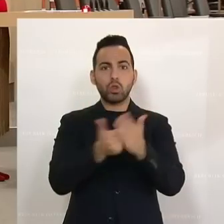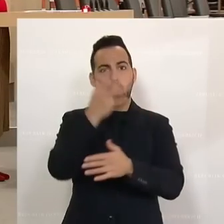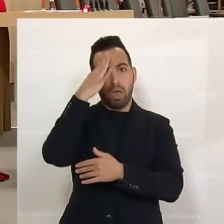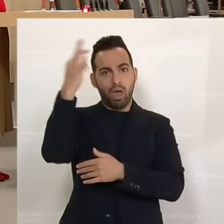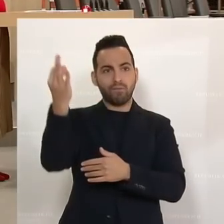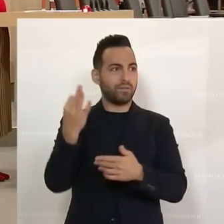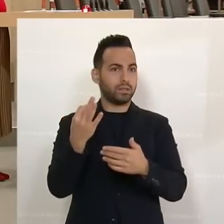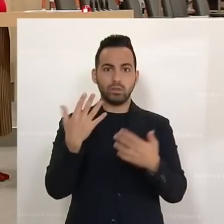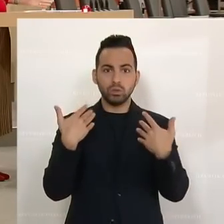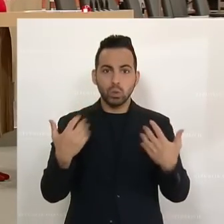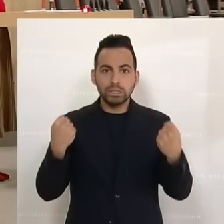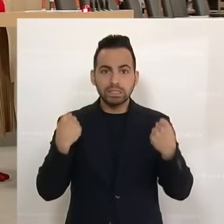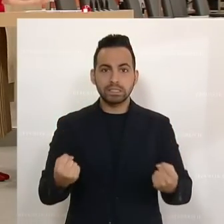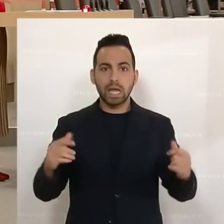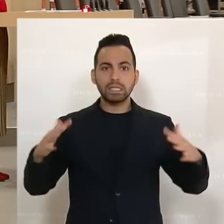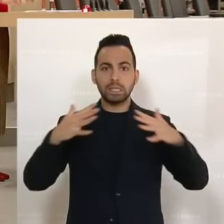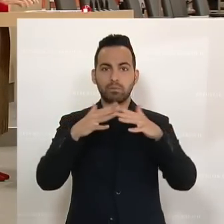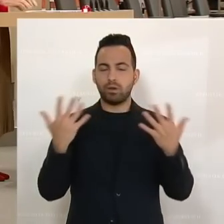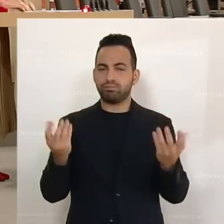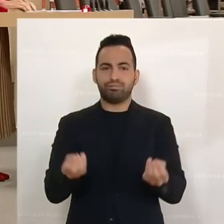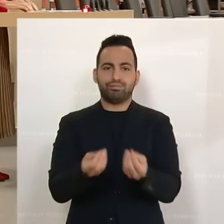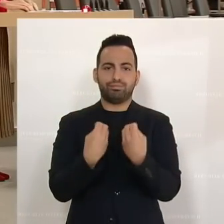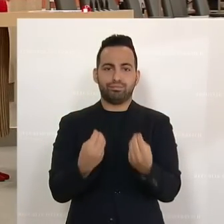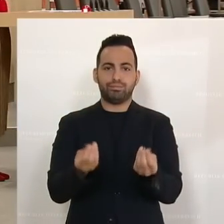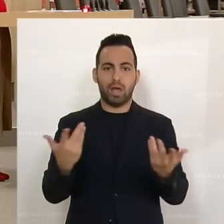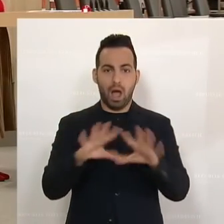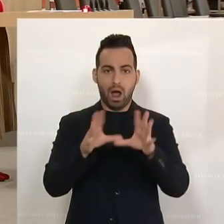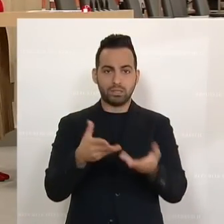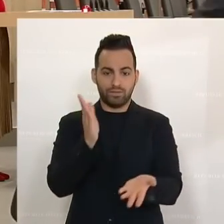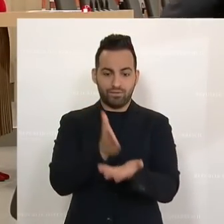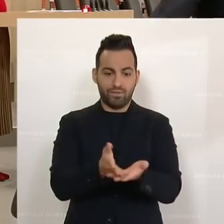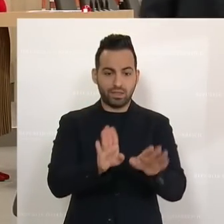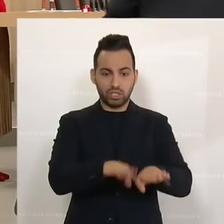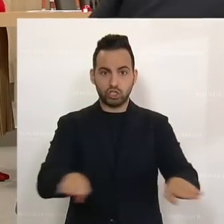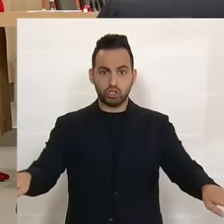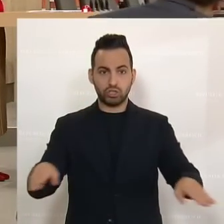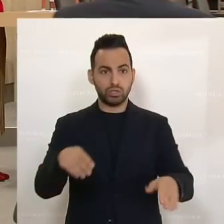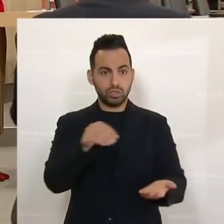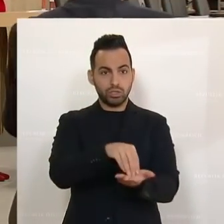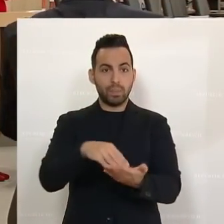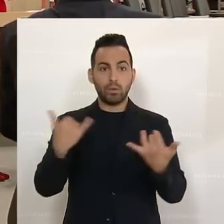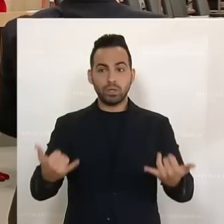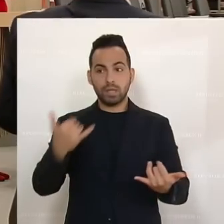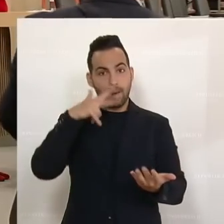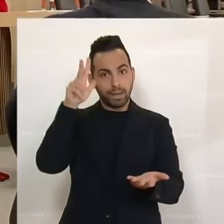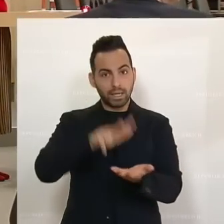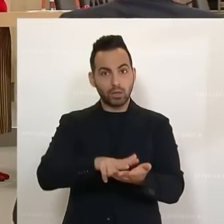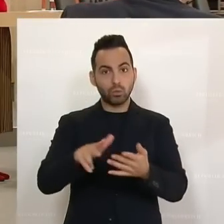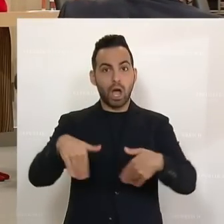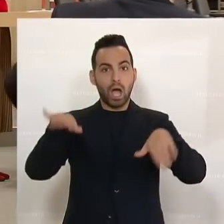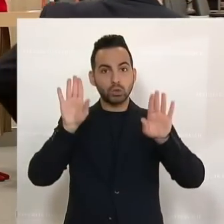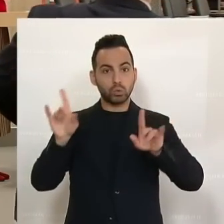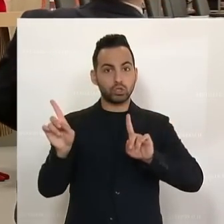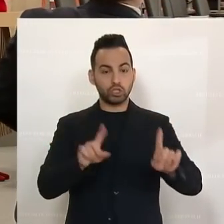bei einem Sicherheitsgipfel, sondern liegt alles am Tisch. Und nur zu der Aberkennung Asylstatus für